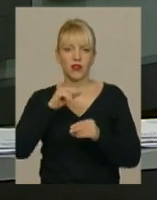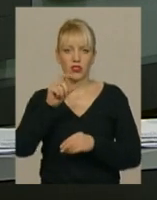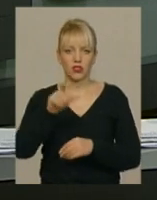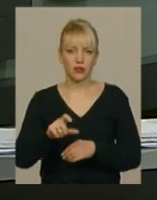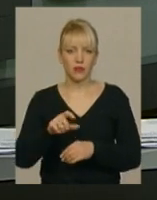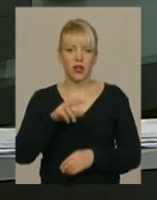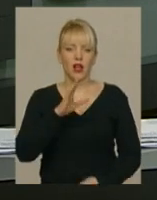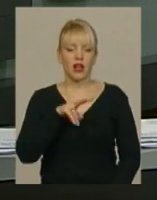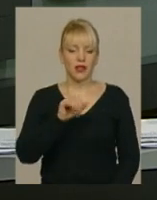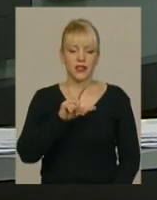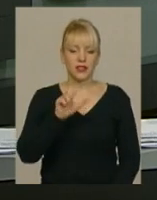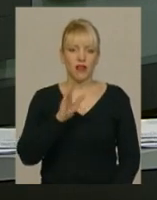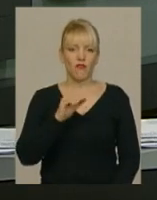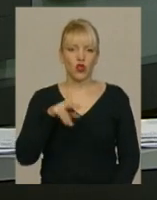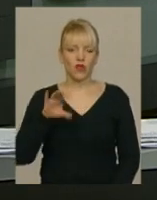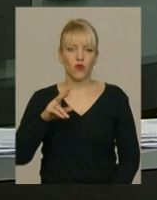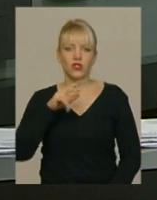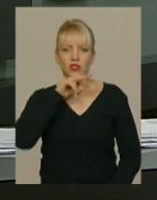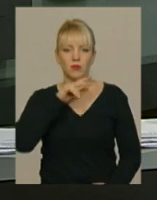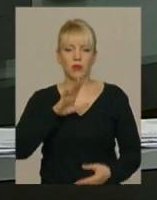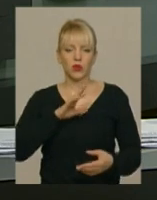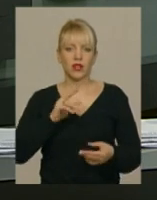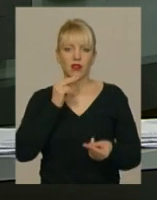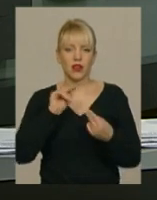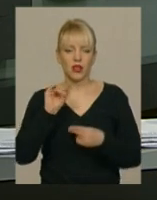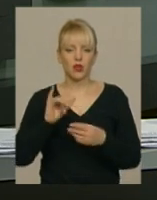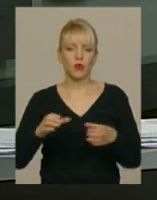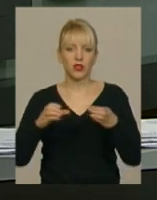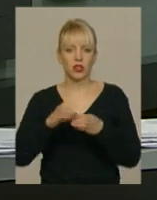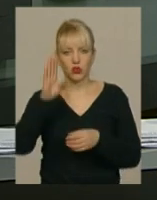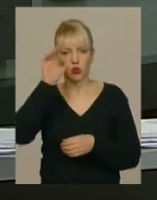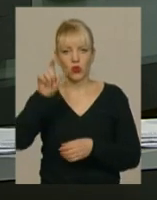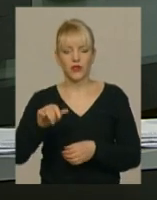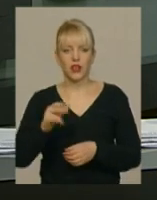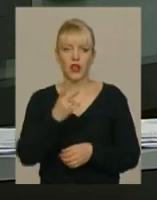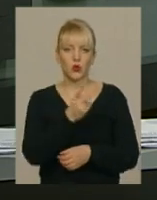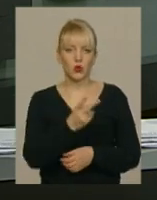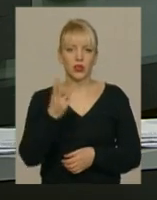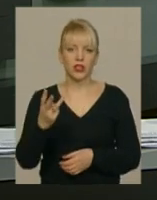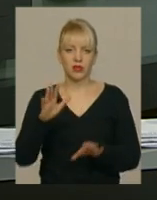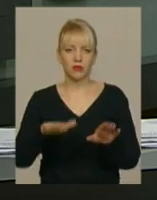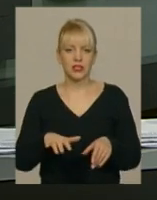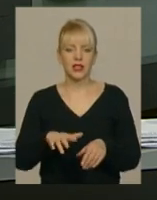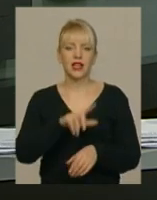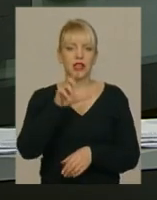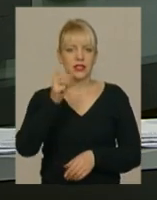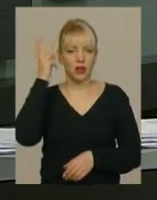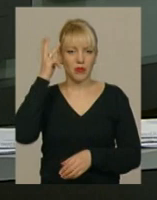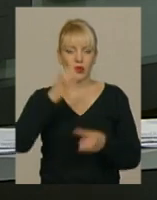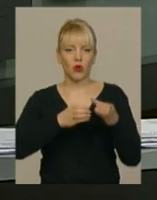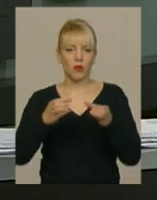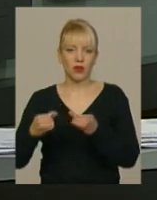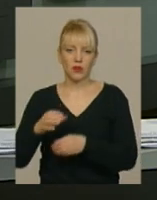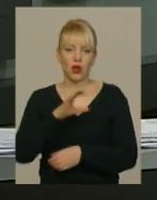«Лізу-Водовоз». Також чернівчани стали кращими і в категорії «Чоловіки», а у друге та третє місця, відповідно, за хмельницькими командами